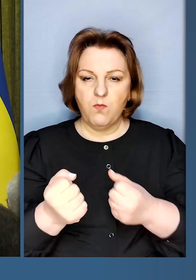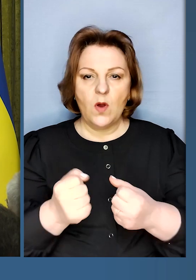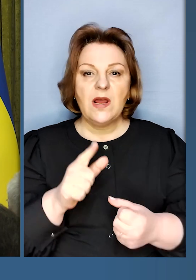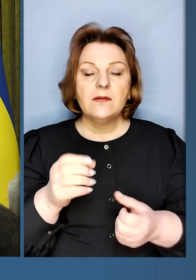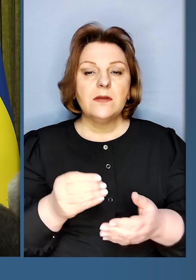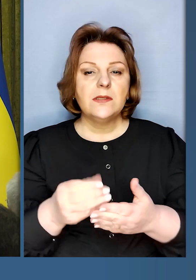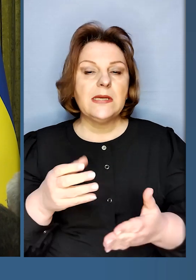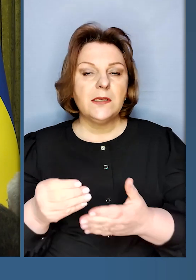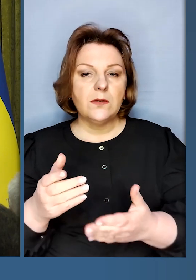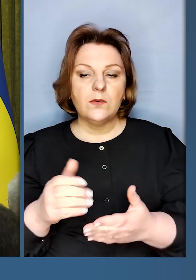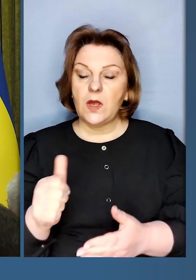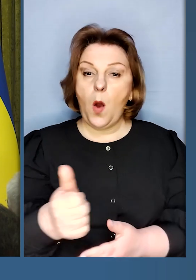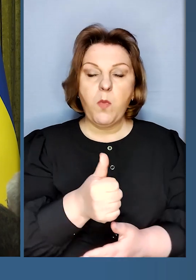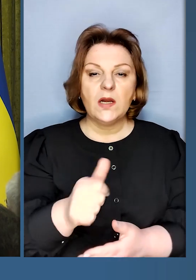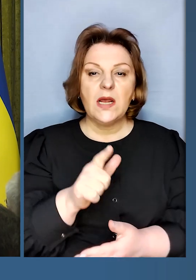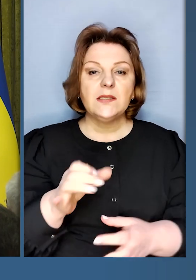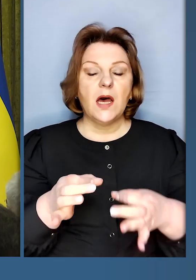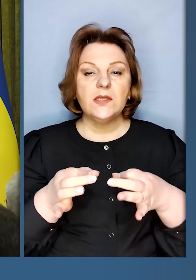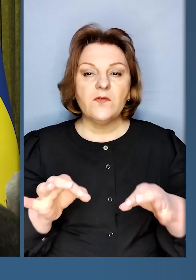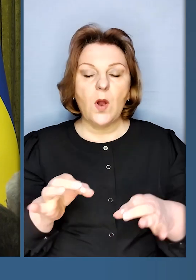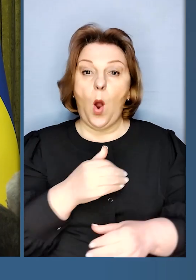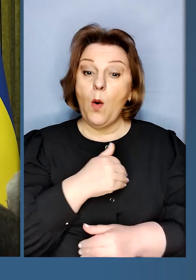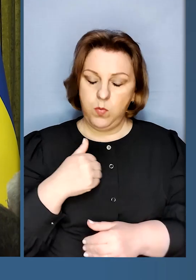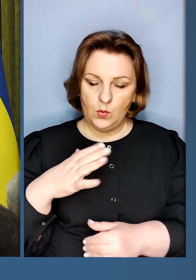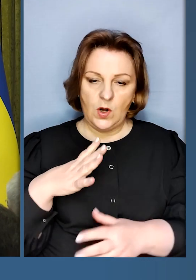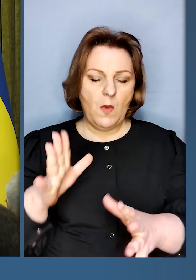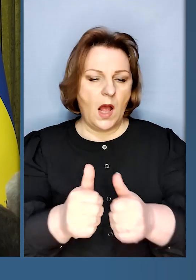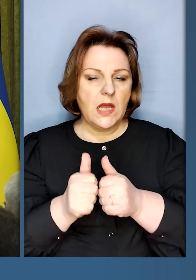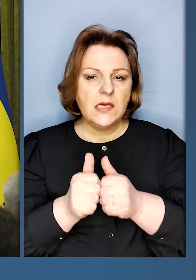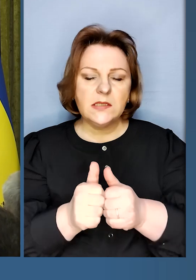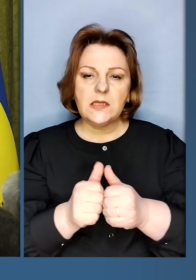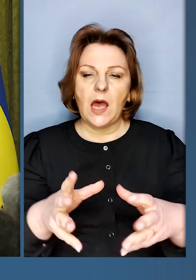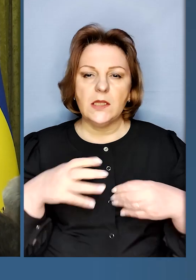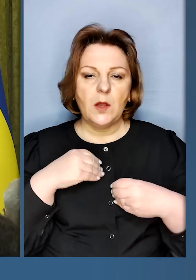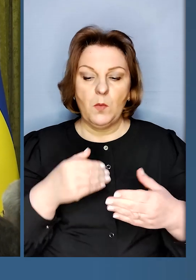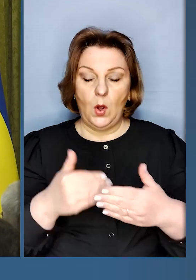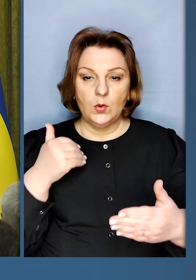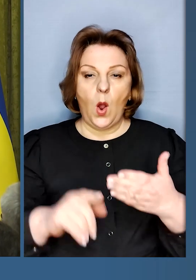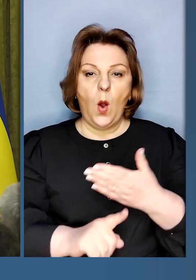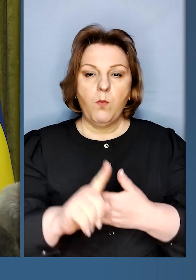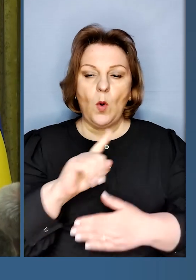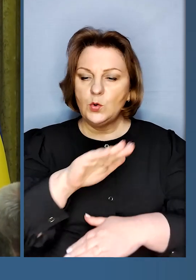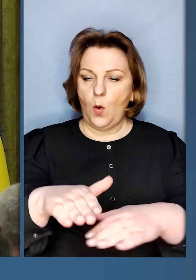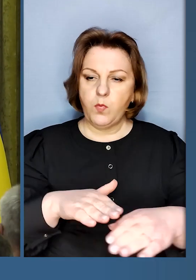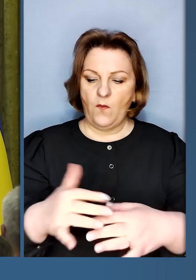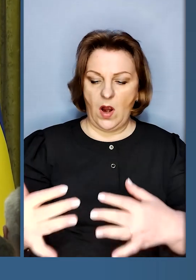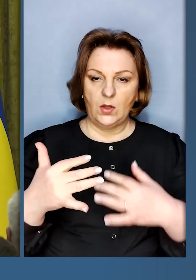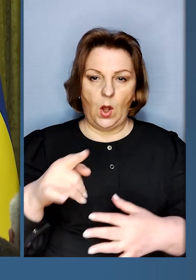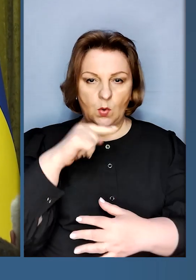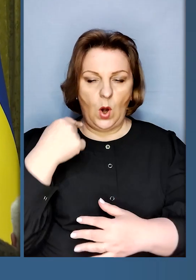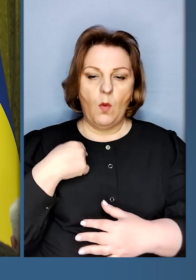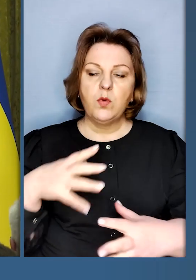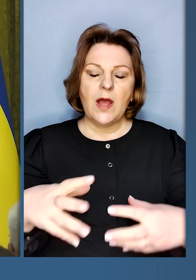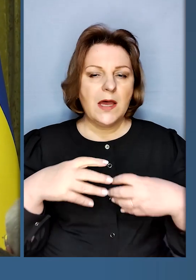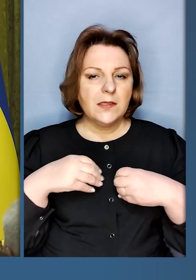цінності. І, перш за все, за свободу. Польща була з нами ще до початку повномасштабного вторгнення Росії, була з